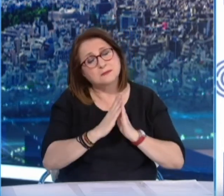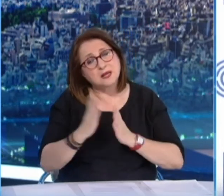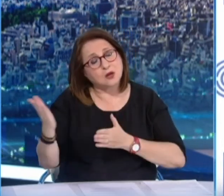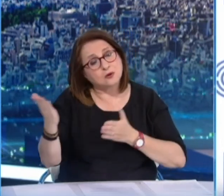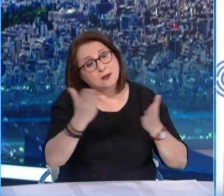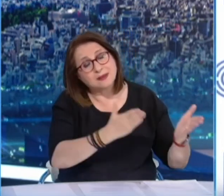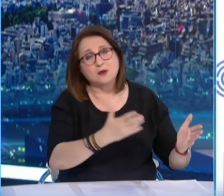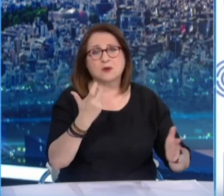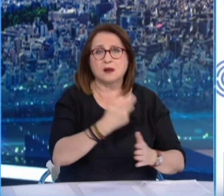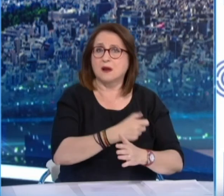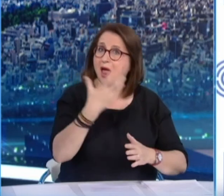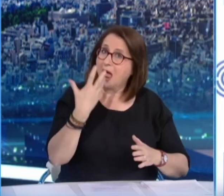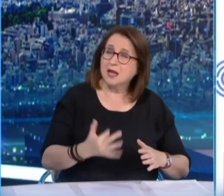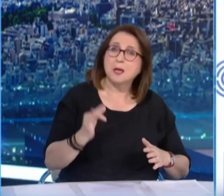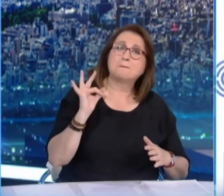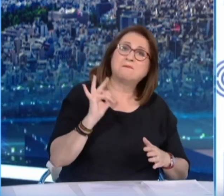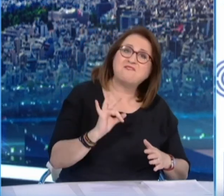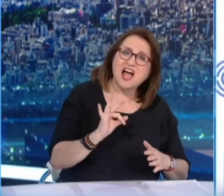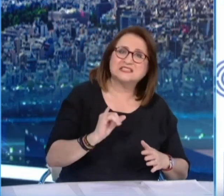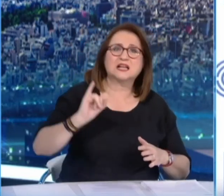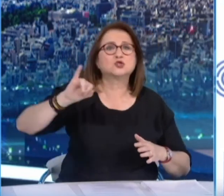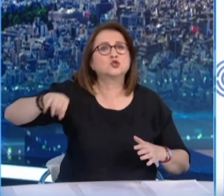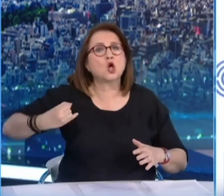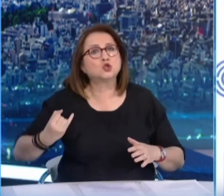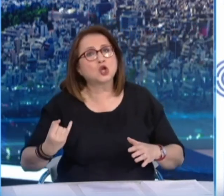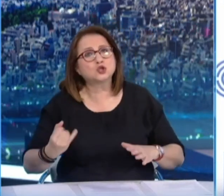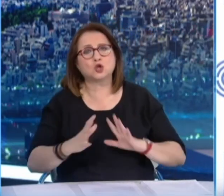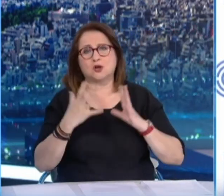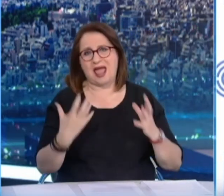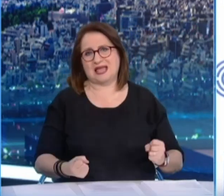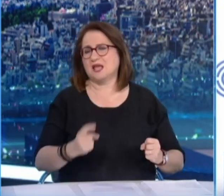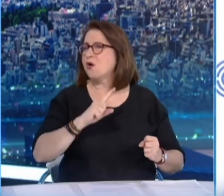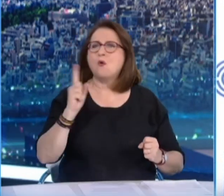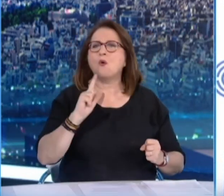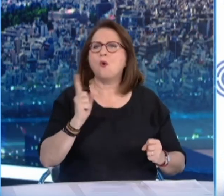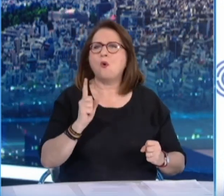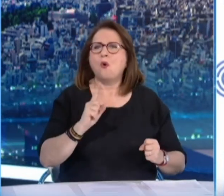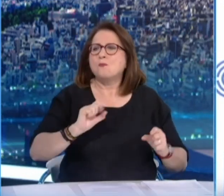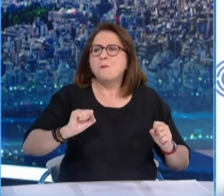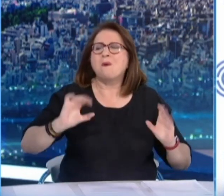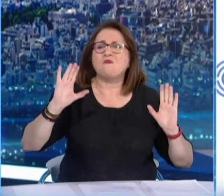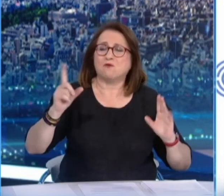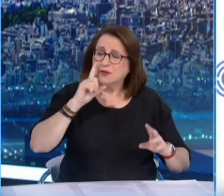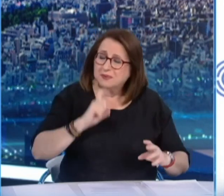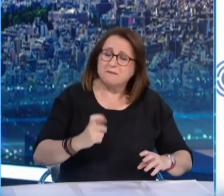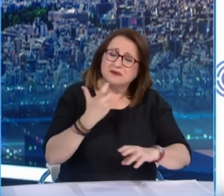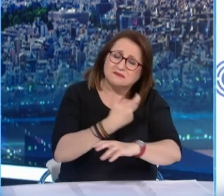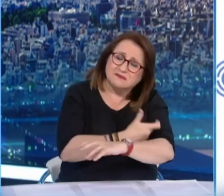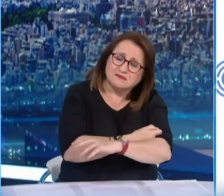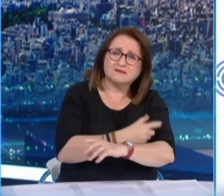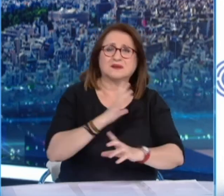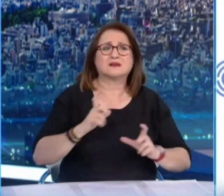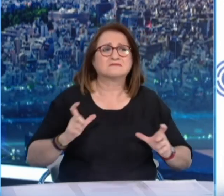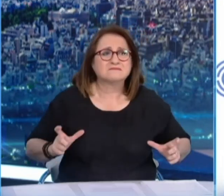προγραμματίσουν τον εμβολιασμό τους. Γιατί πρέπει να γίνει ξεκάθαρο, να γίνει αντιληπτό ότι μόνο με τον εμβολιασμό θα μπορέσουμε να χτίσουμε τείχος ανοσίας